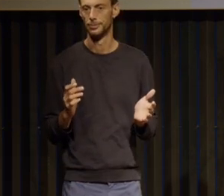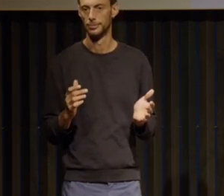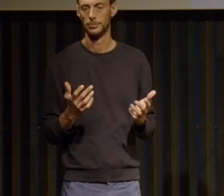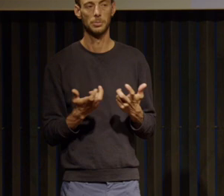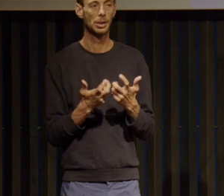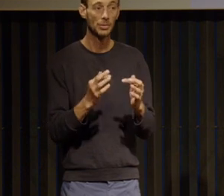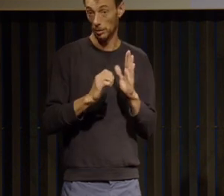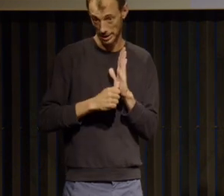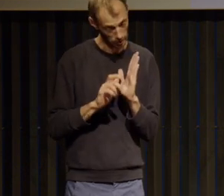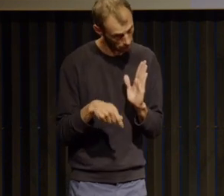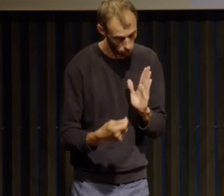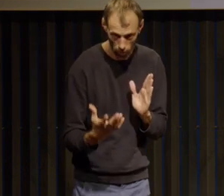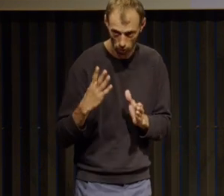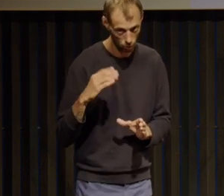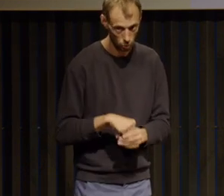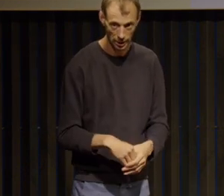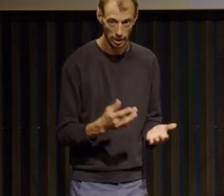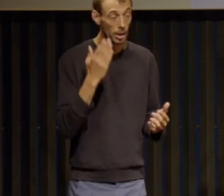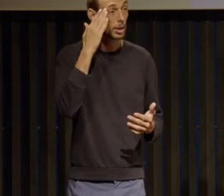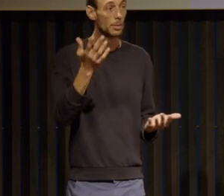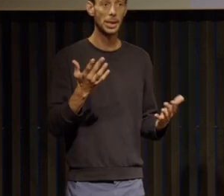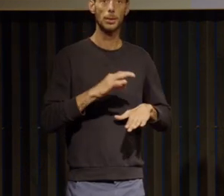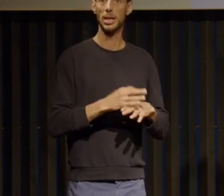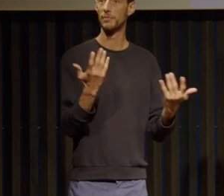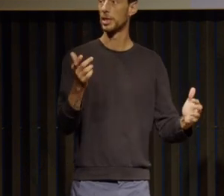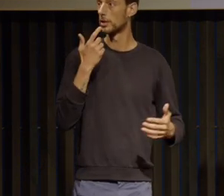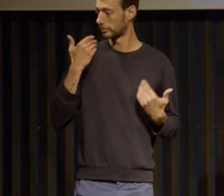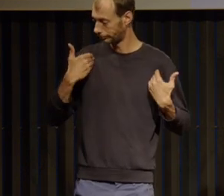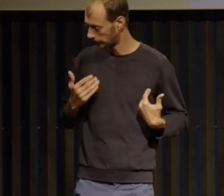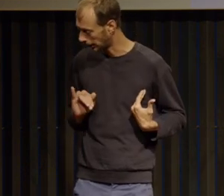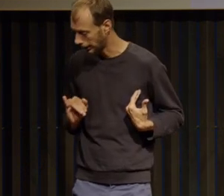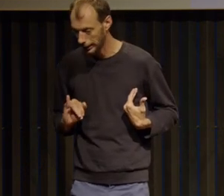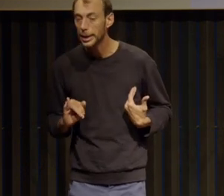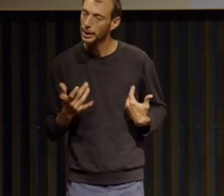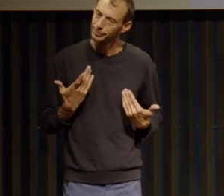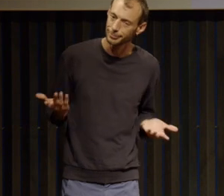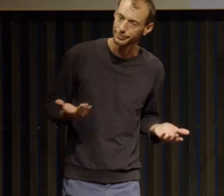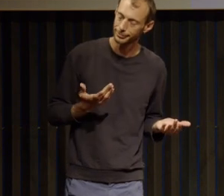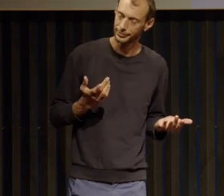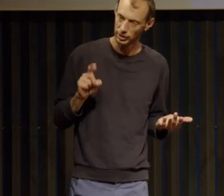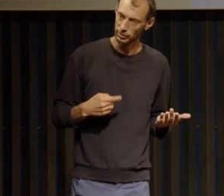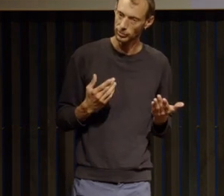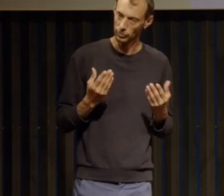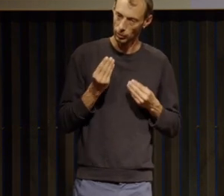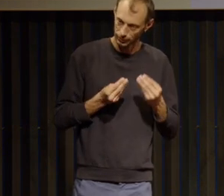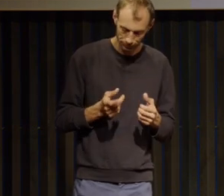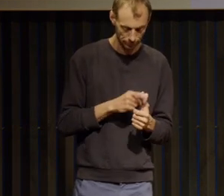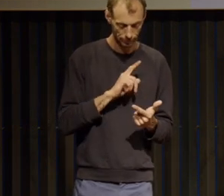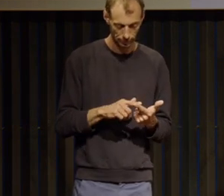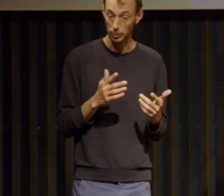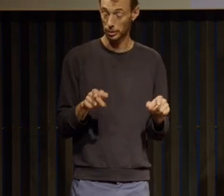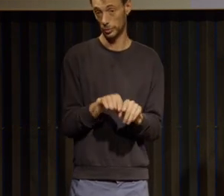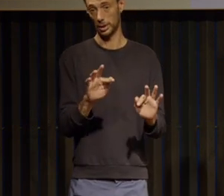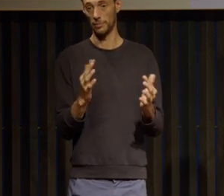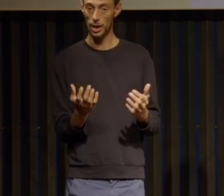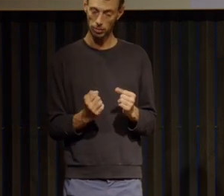l'identité bien sûr qui est-ce qu'on est si on n plus malade et puis la reprise du poids donc arriver à accepter de reprendre